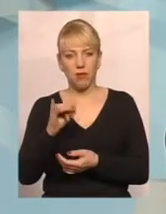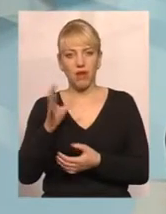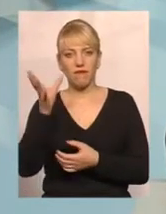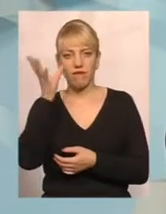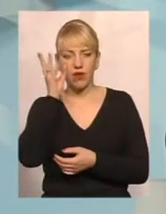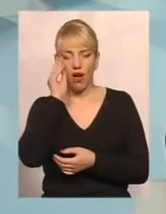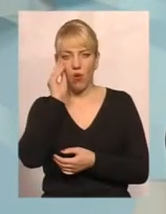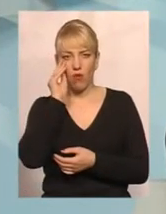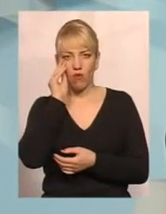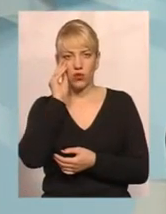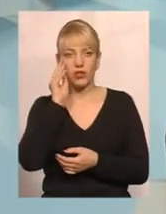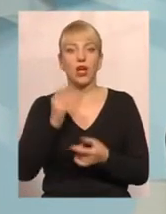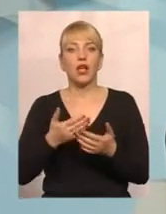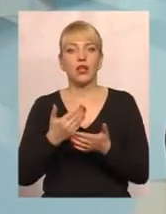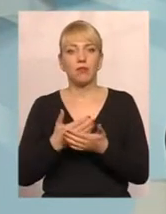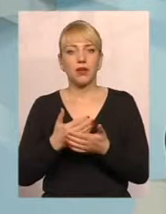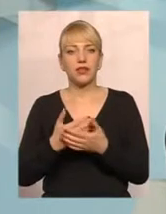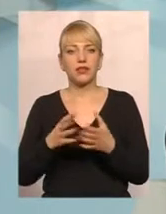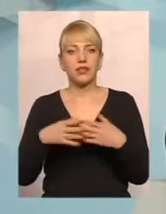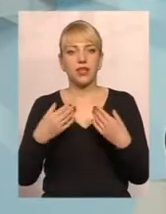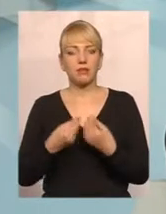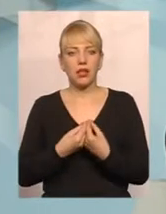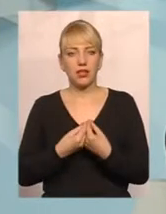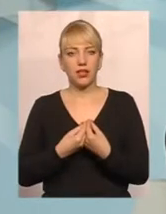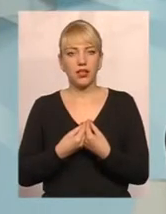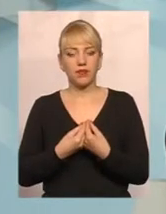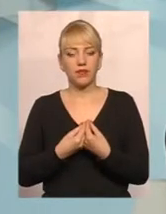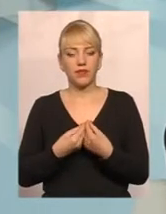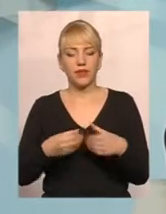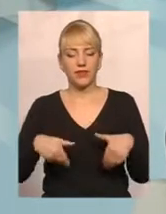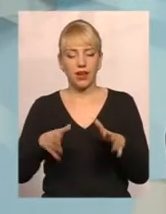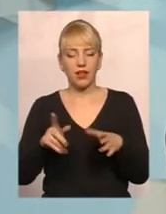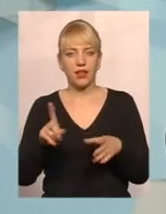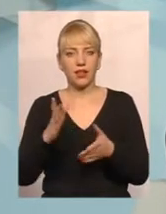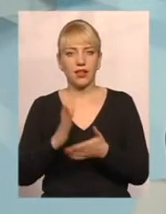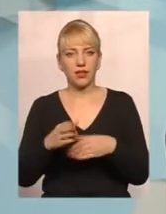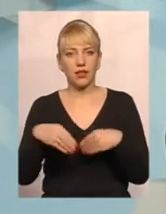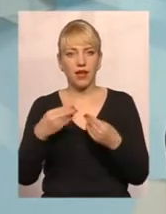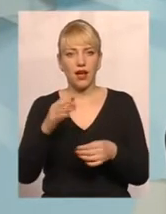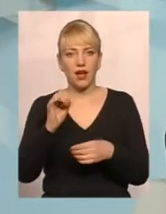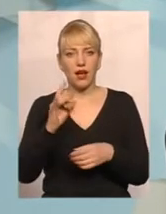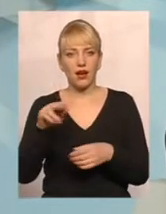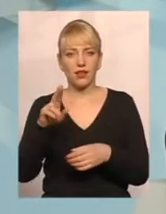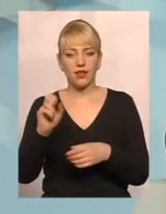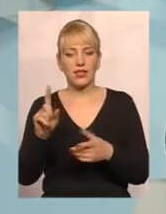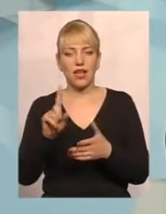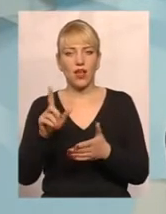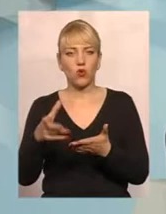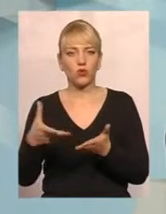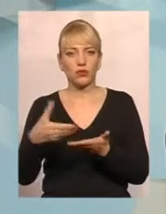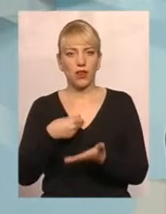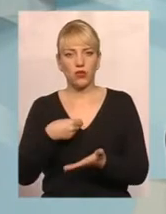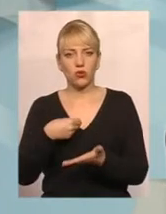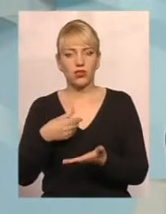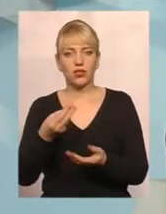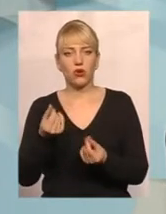дохід від земельної дільонки, яка знаходиться в оренді і, відповідно, за яку сплачується орендна